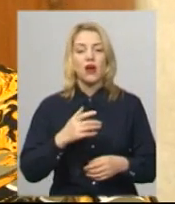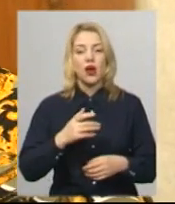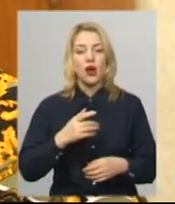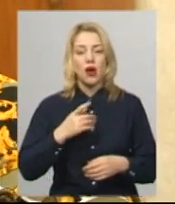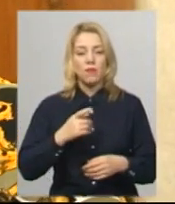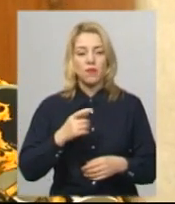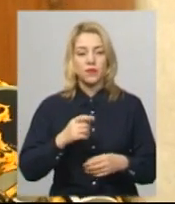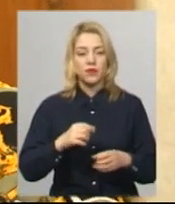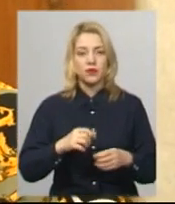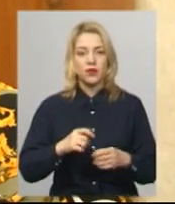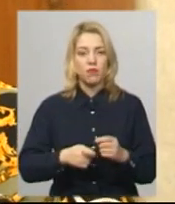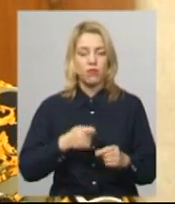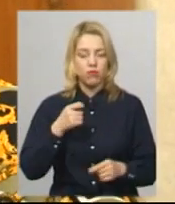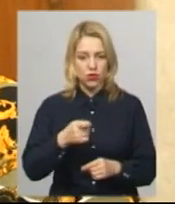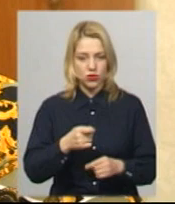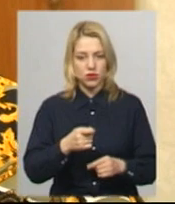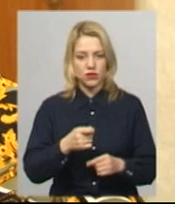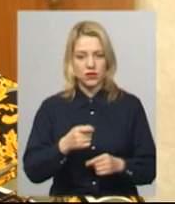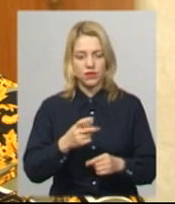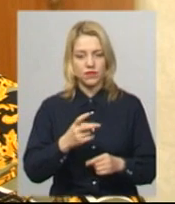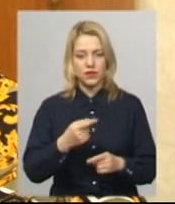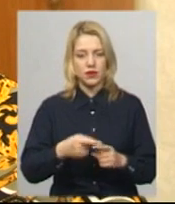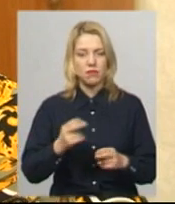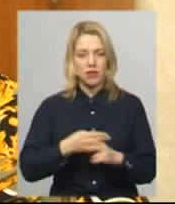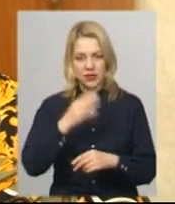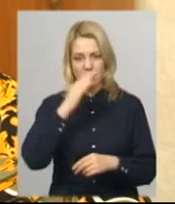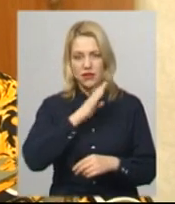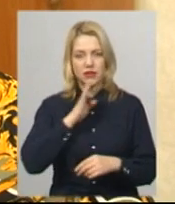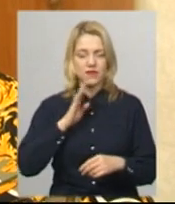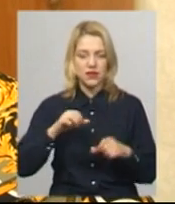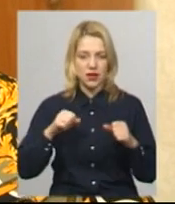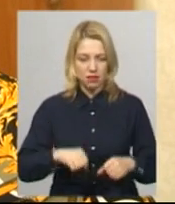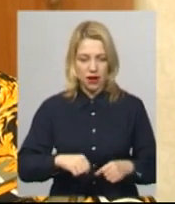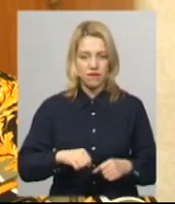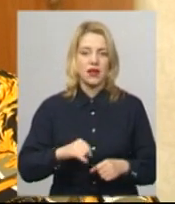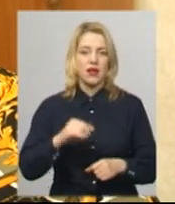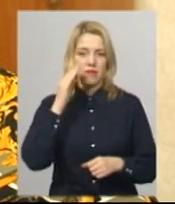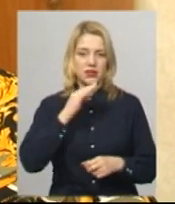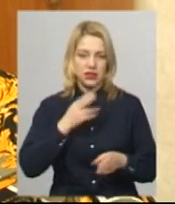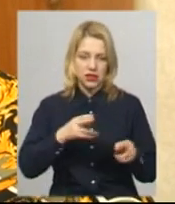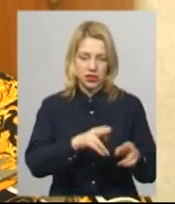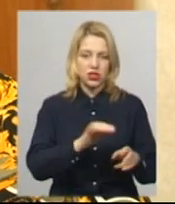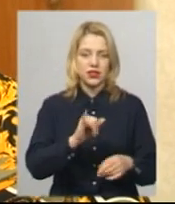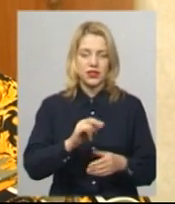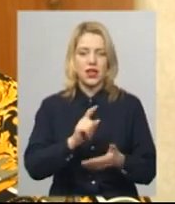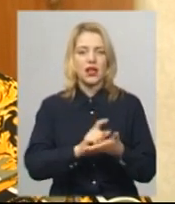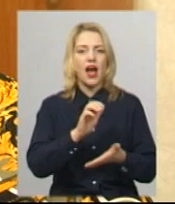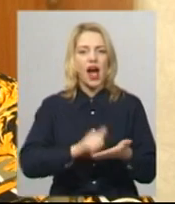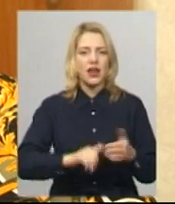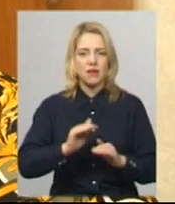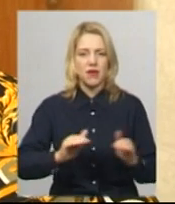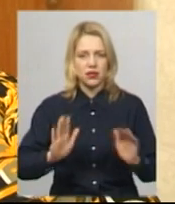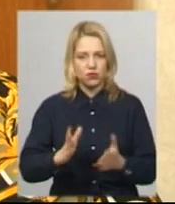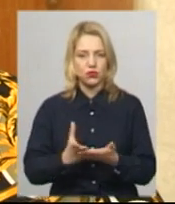позивача, позбавлено батьківських прав батьків і стягнуто аліменти в розмірі 50%